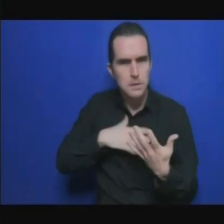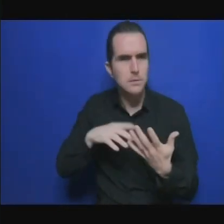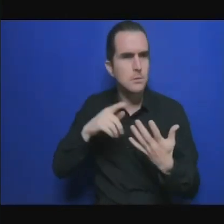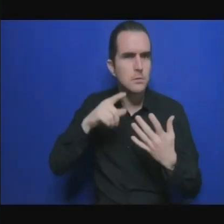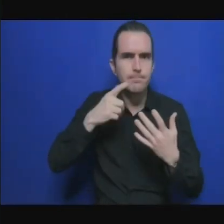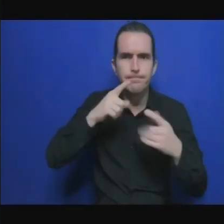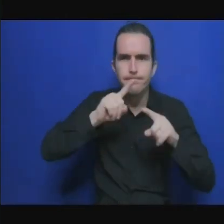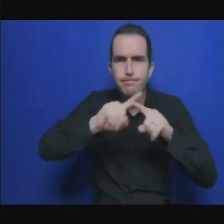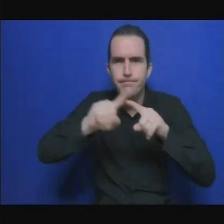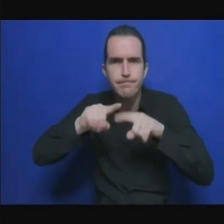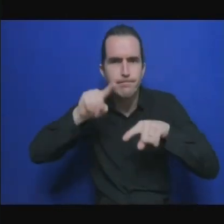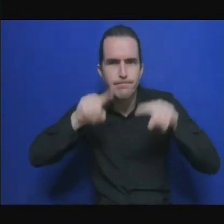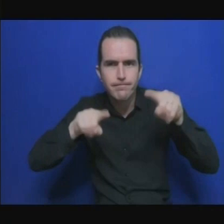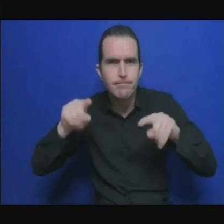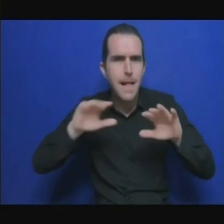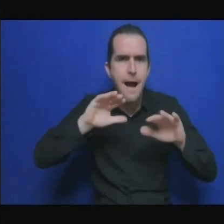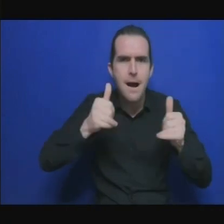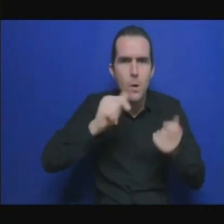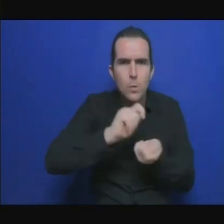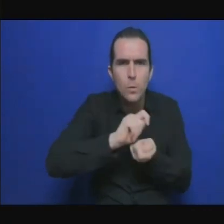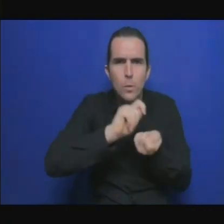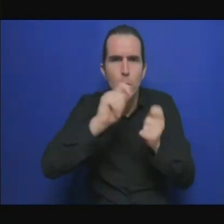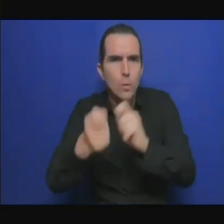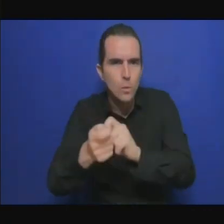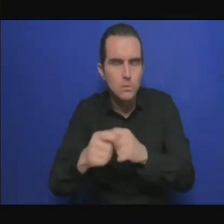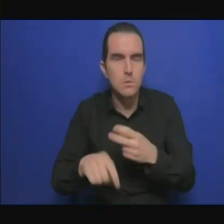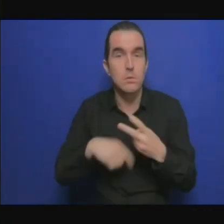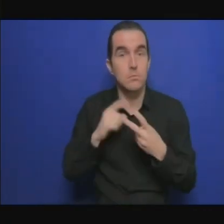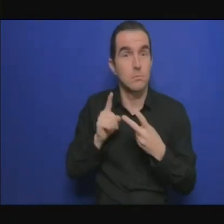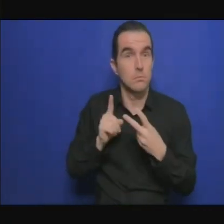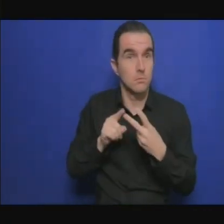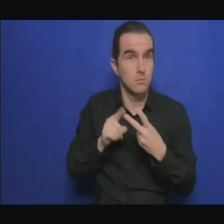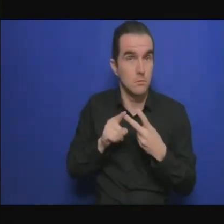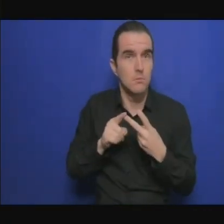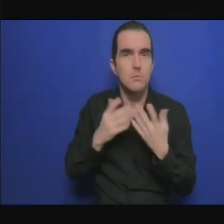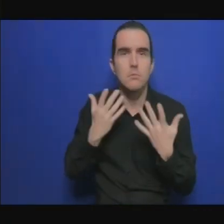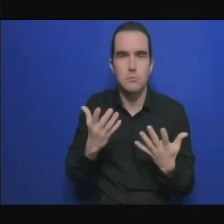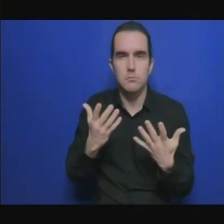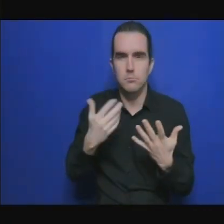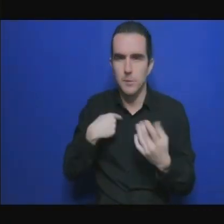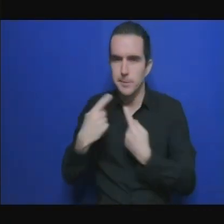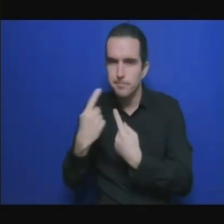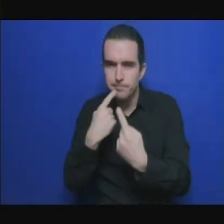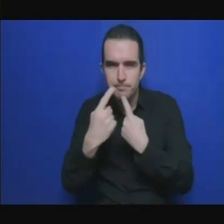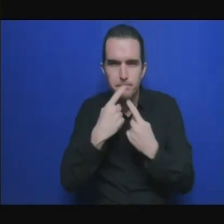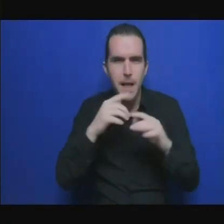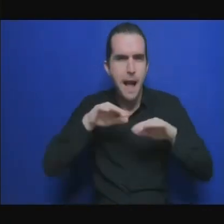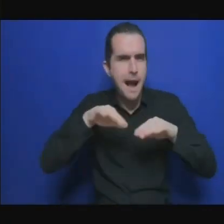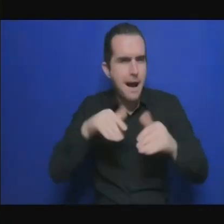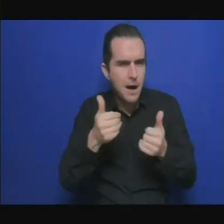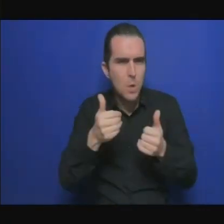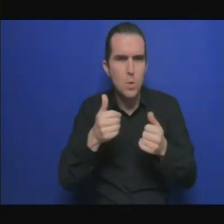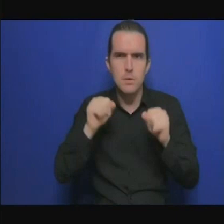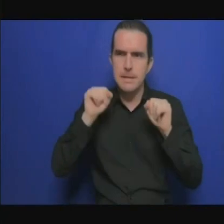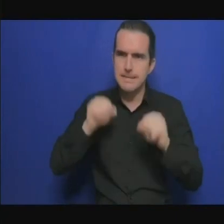réalités pratiques en Afrique, nous savons que le financement est une question clé et nous allons parler de ce qu'il